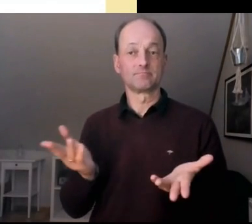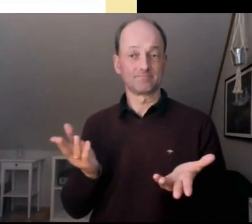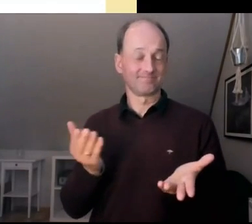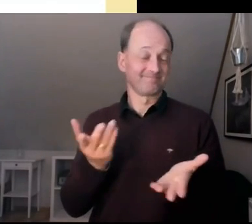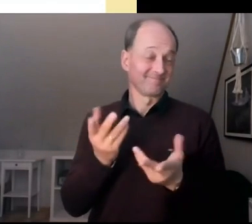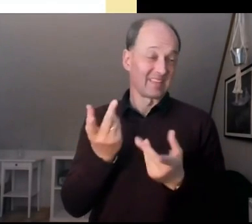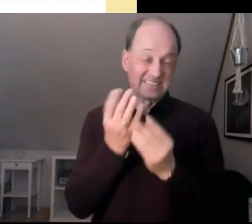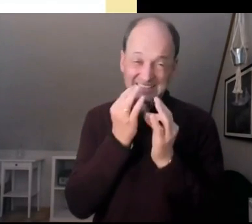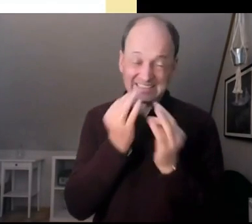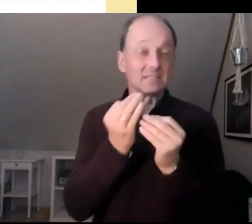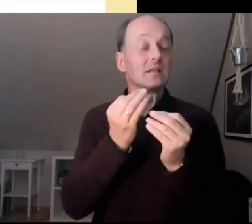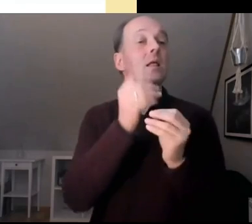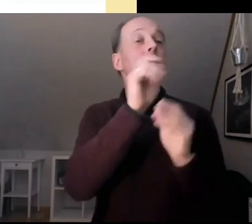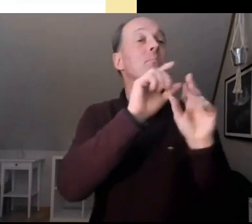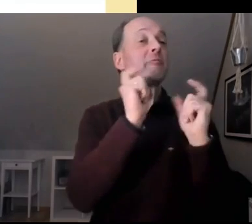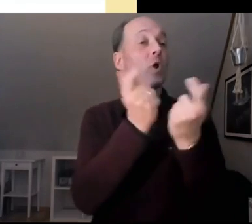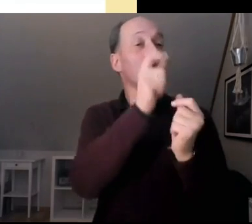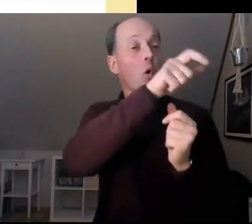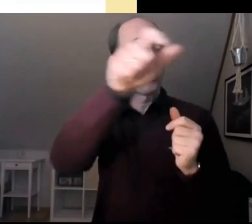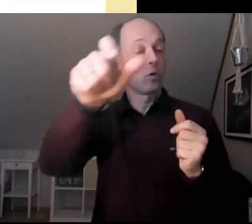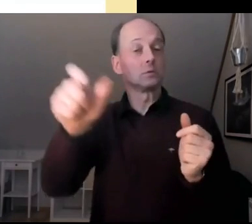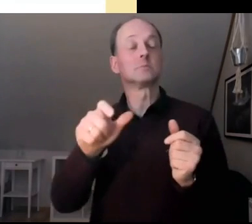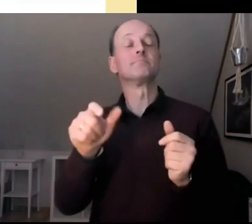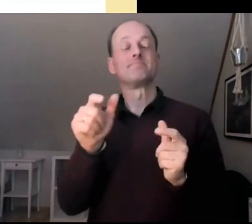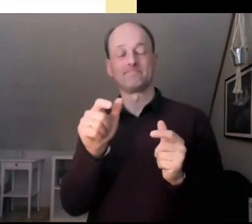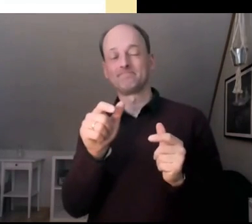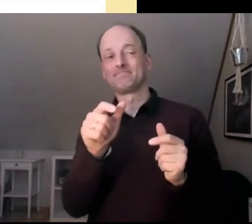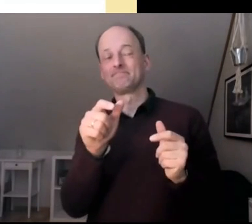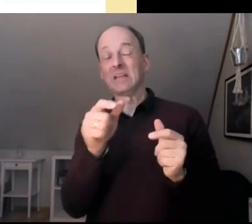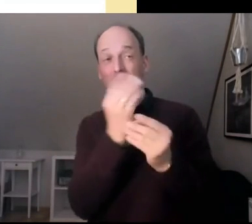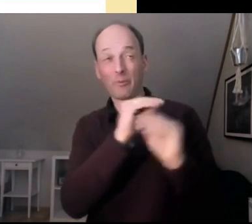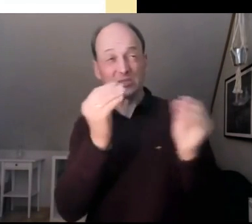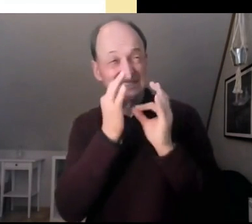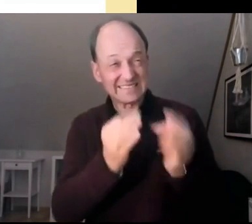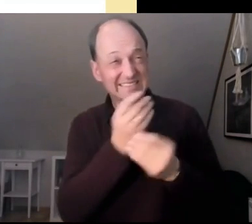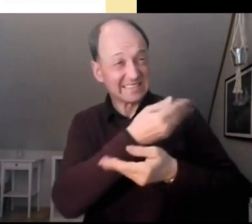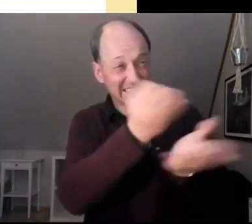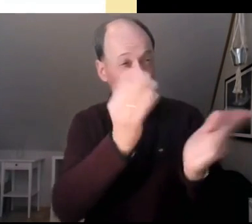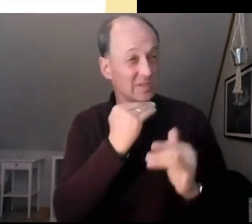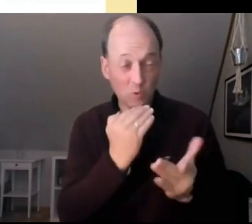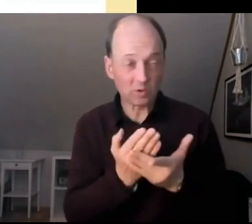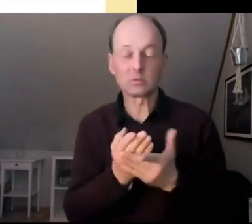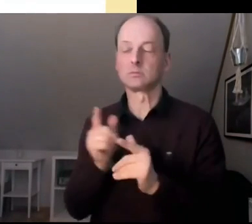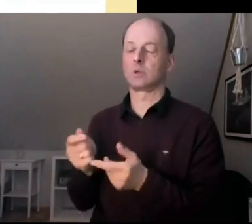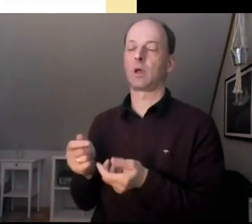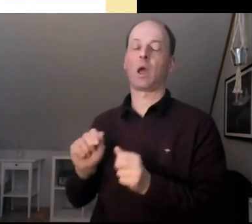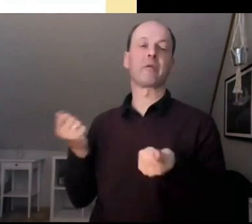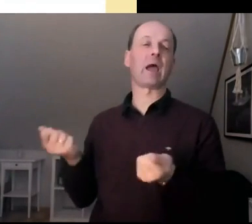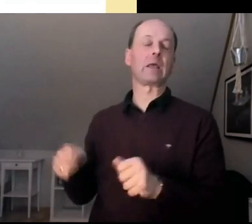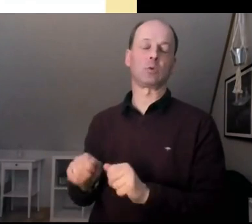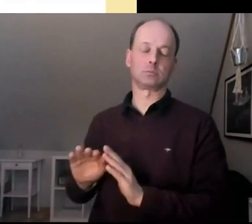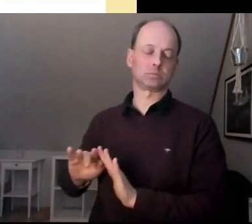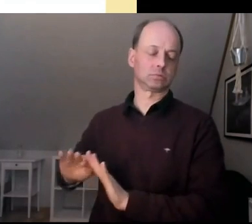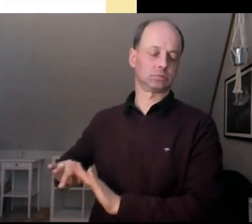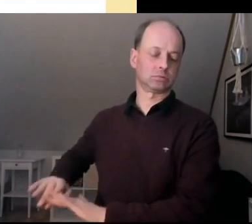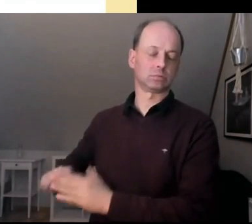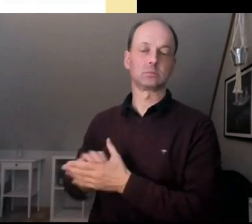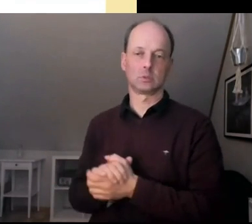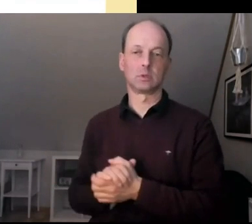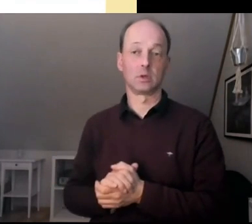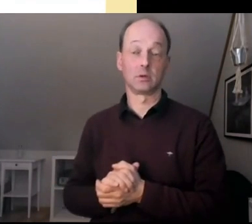informieren. Diese Gefahr besteht tatsächlich. Also ich würde sagen, wenn ich jetzt mal träumen dürfte und sagen würde, wir schaffen es,